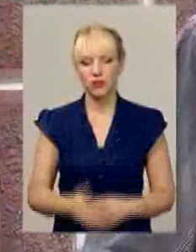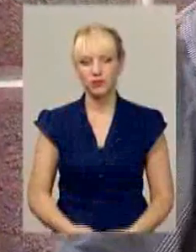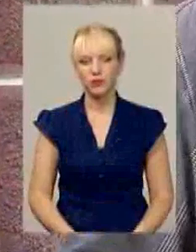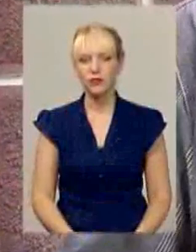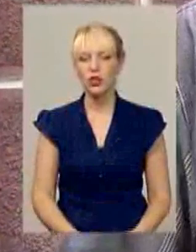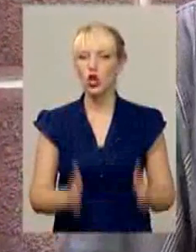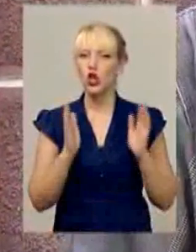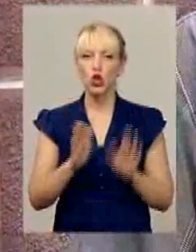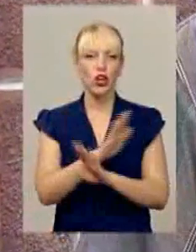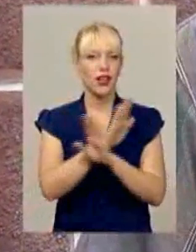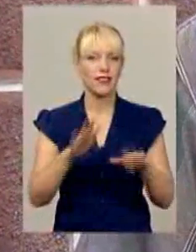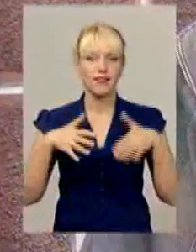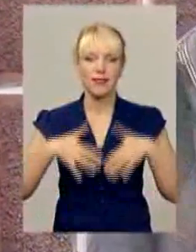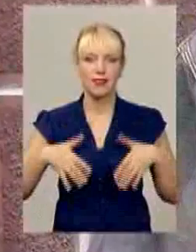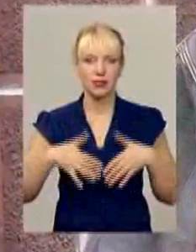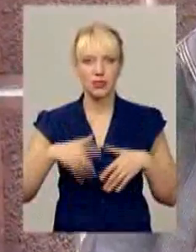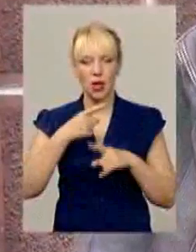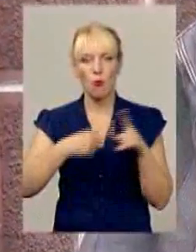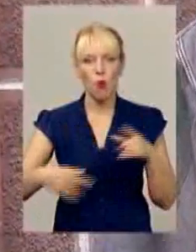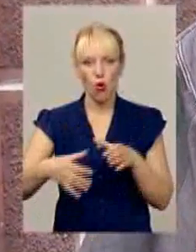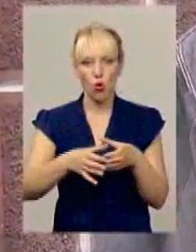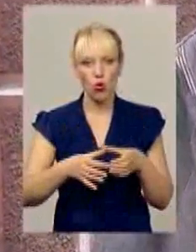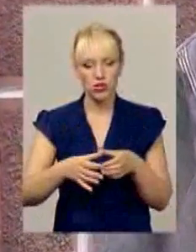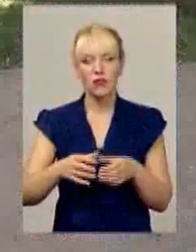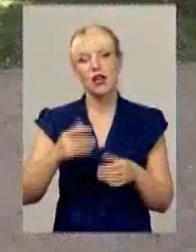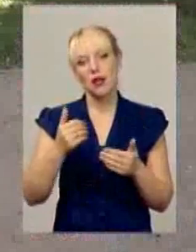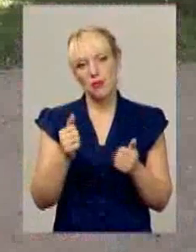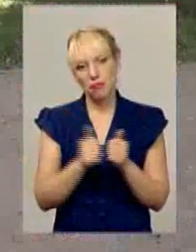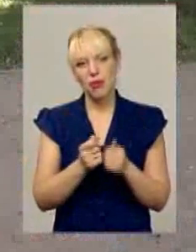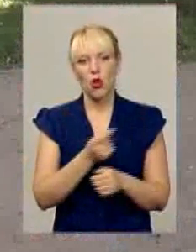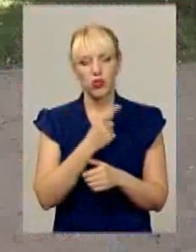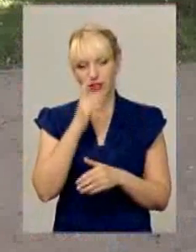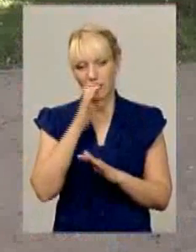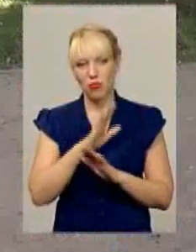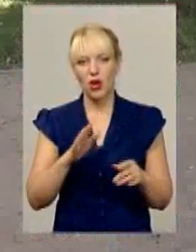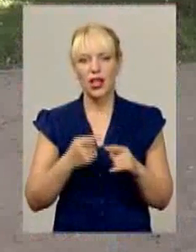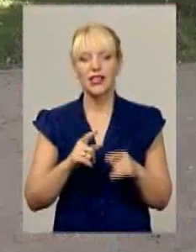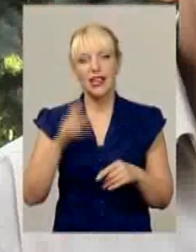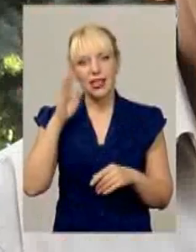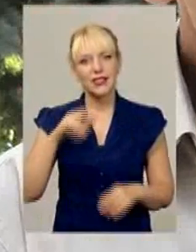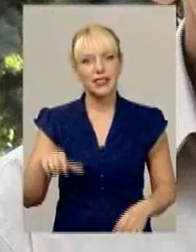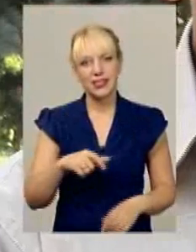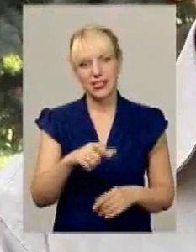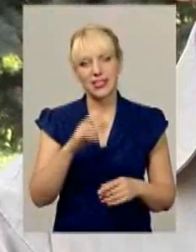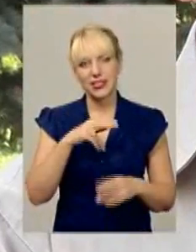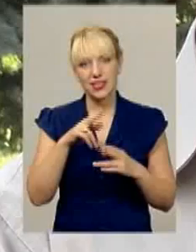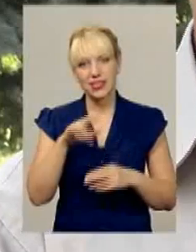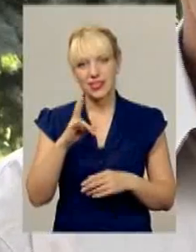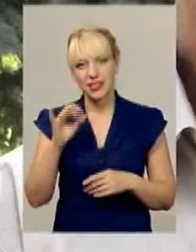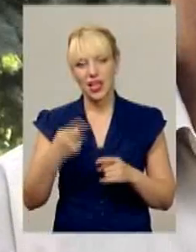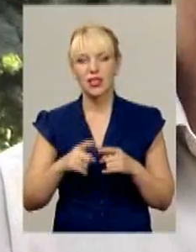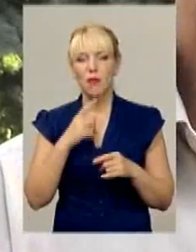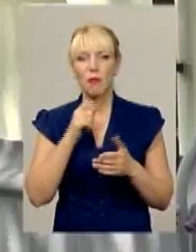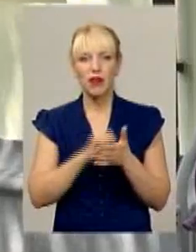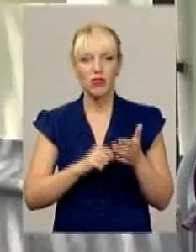Кримській полугодстві. Біля Одеси не було. День Дністра – це привід говорити не лише про відпочинок, а й про